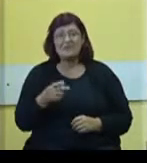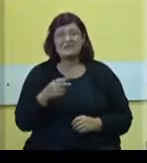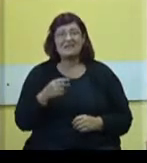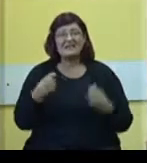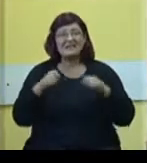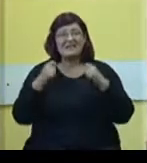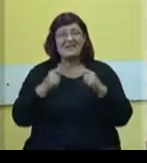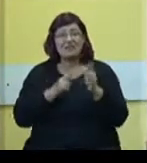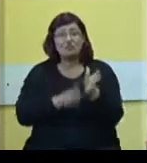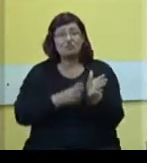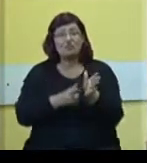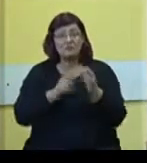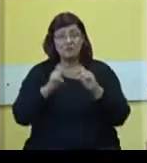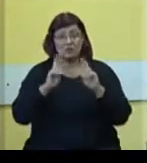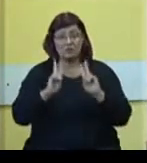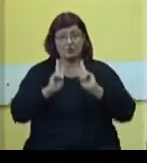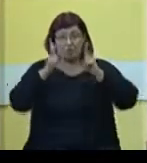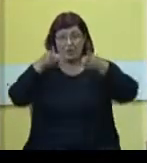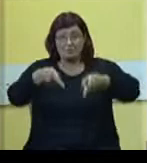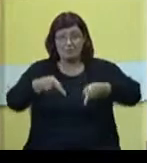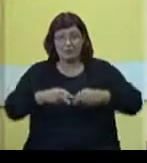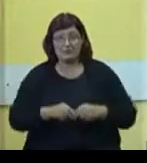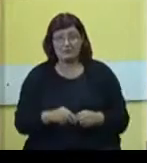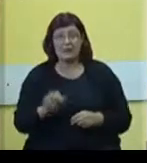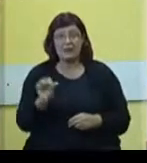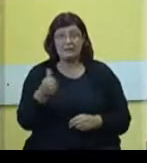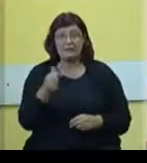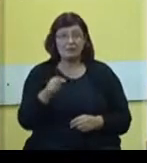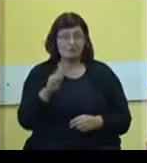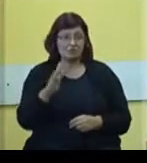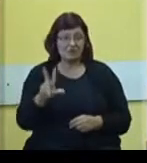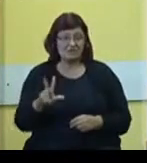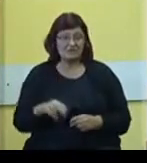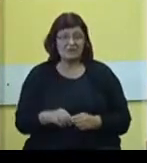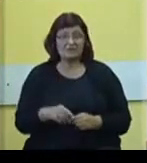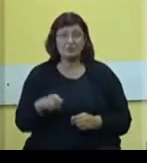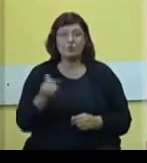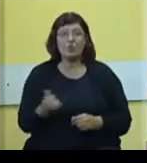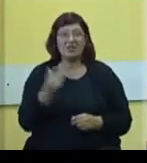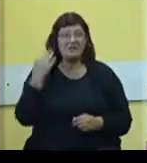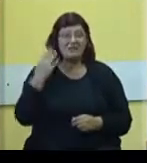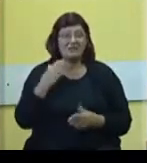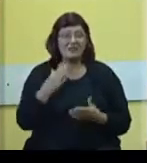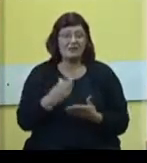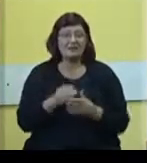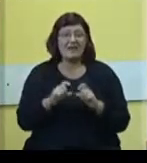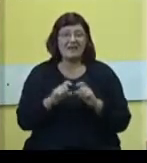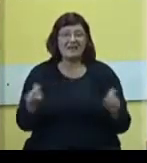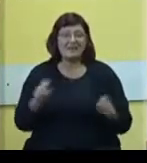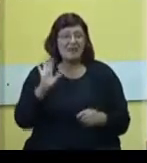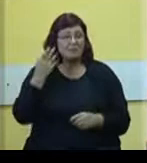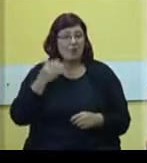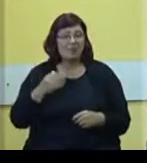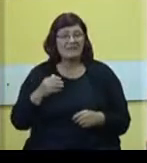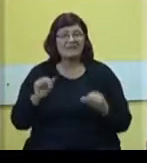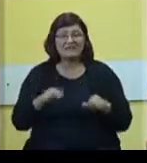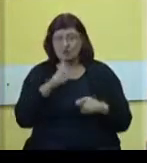mosta 11,43%. Za to je uvek ranije bila kriva pokrinjska